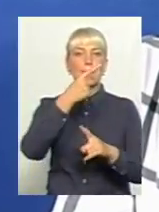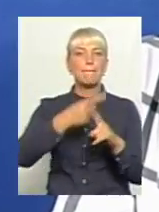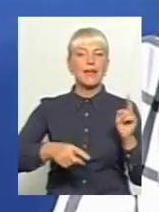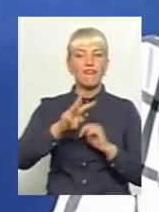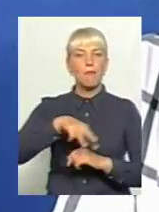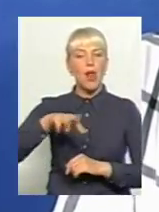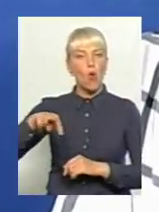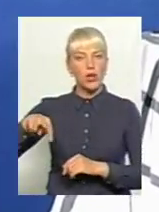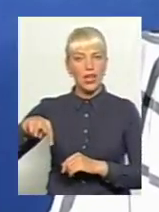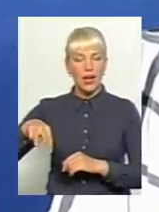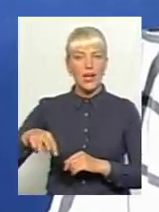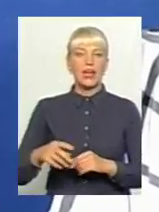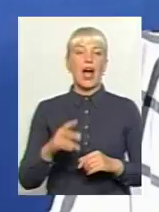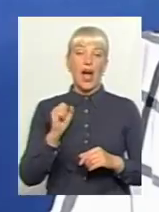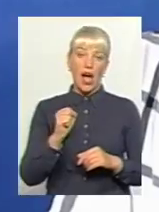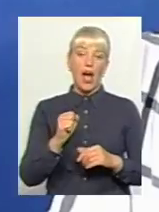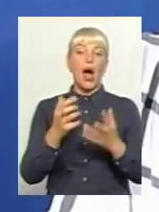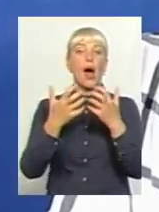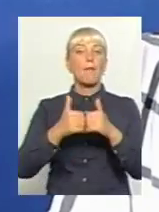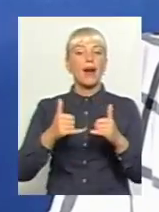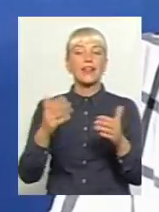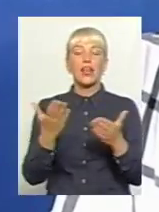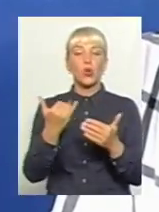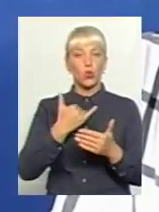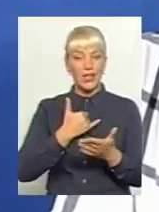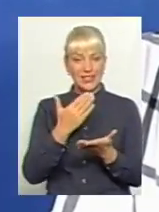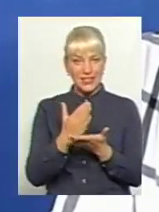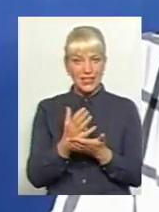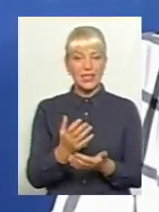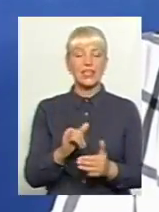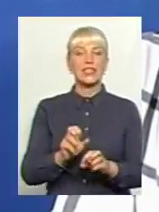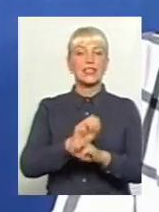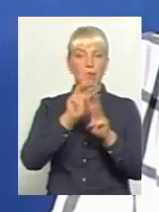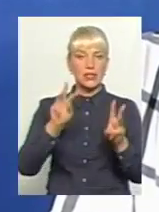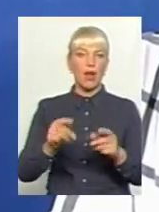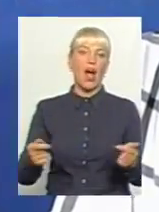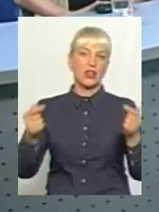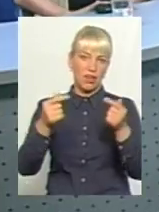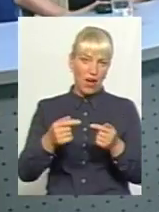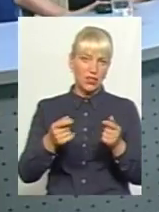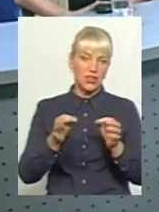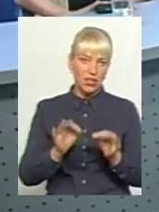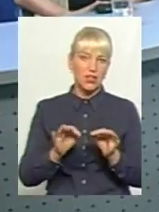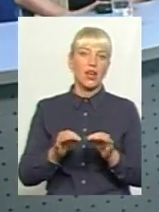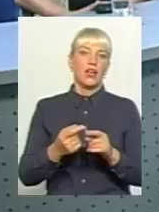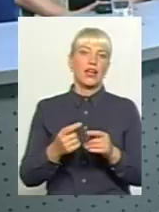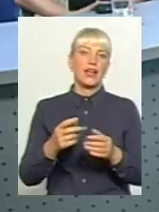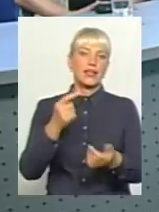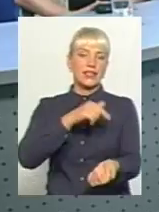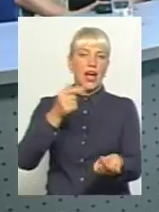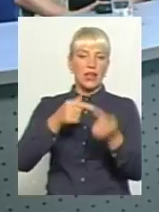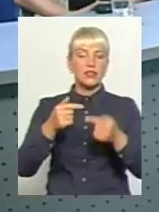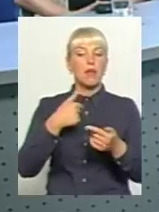500 тисяч, звичайно, апарати, які в нас на сьогоднішній день забезпечують адекватний діаліз, і, звичайно, ми технічні вимоги прописуємо під